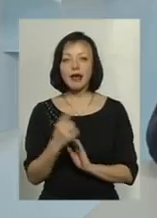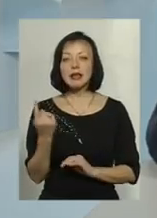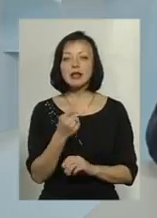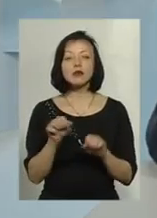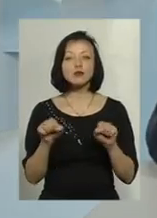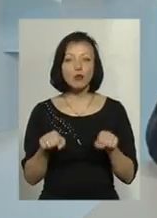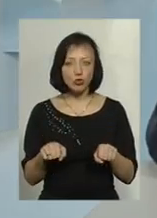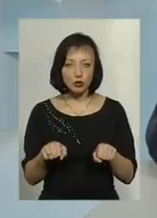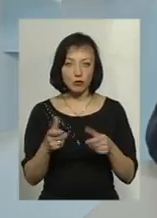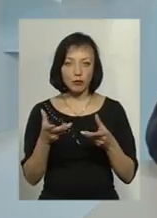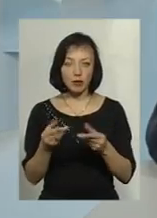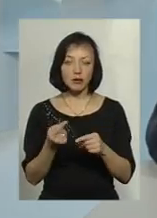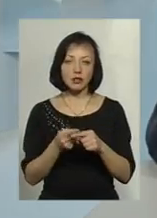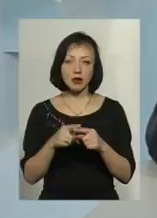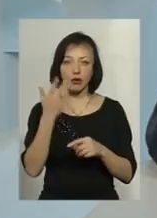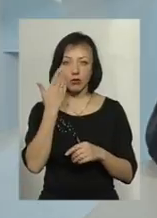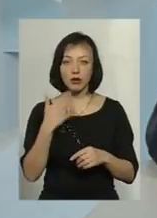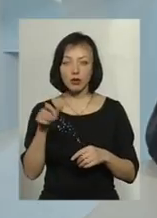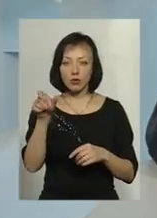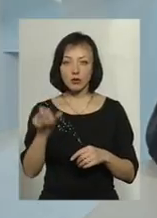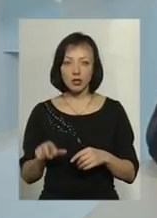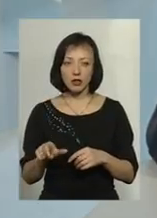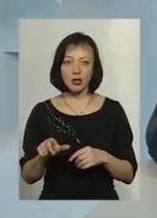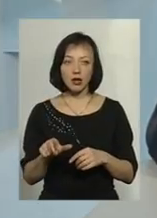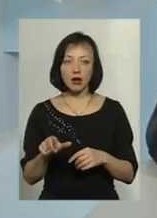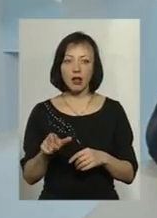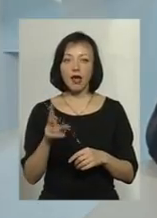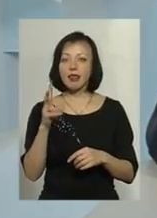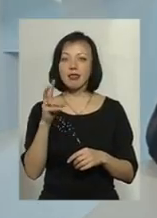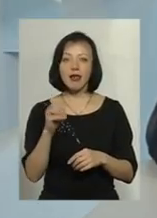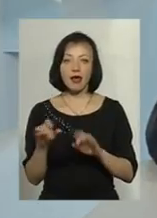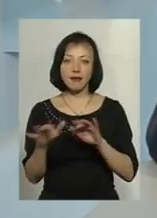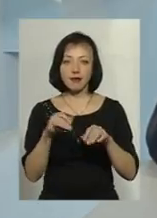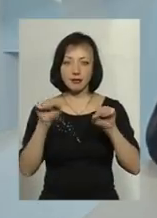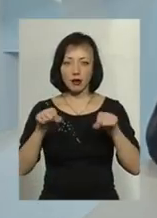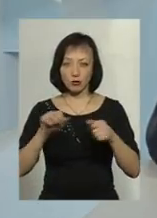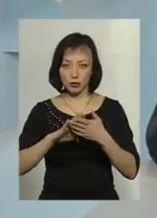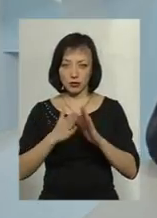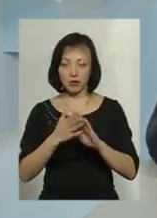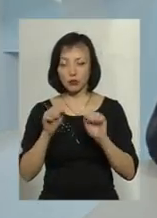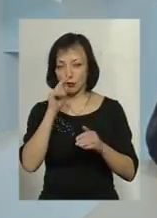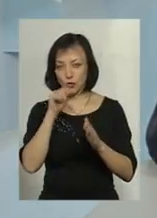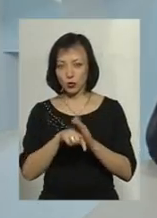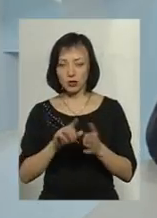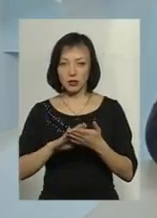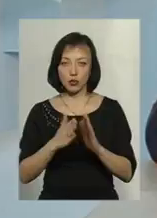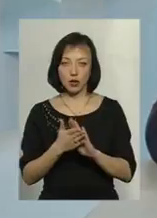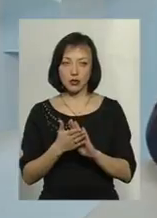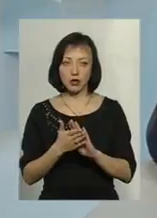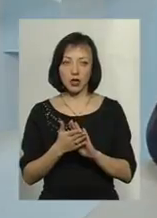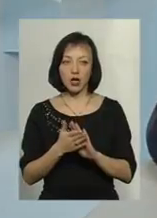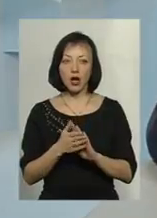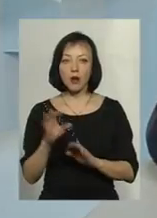ми можемо вплинути, це коли людина в недієздатному стані. Тут ми можемо втрутитися цю ситуацію.